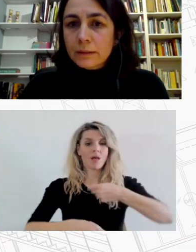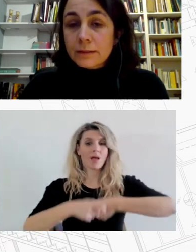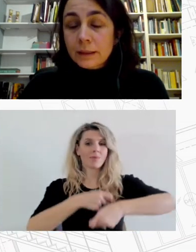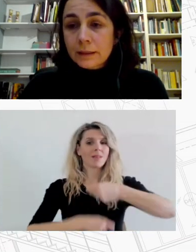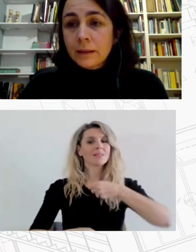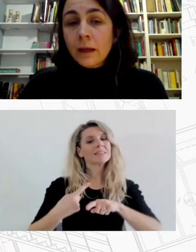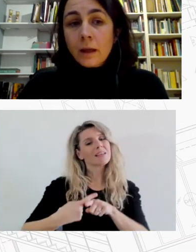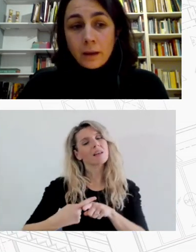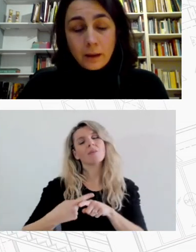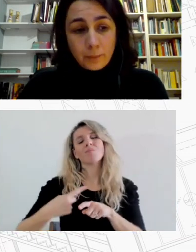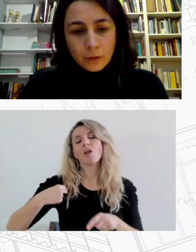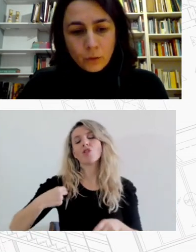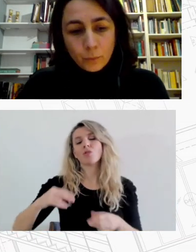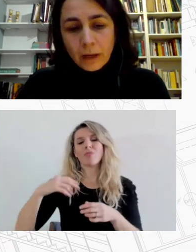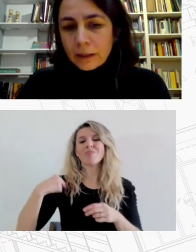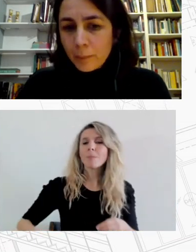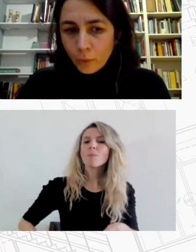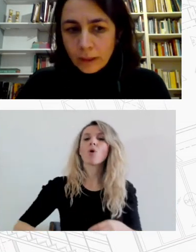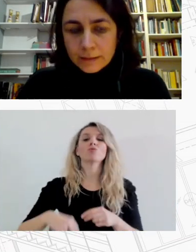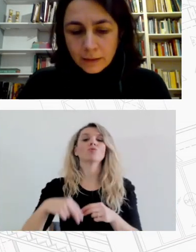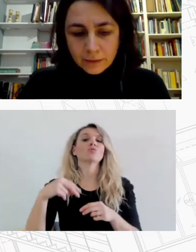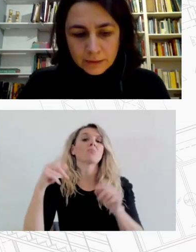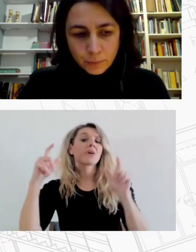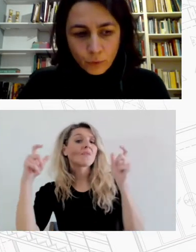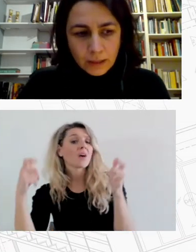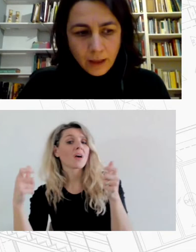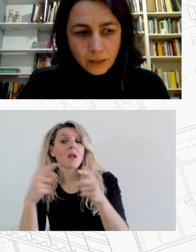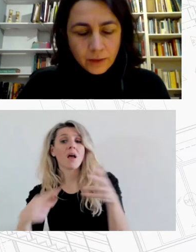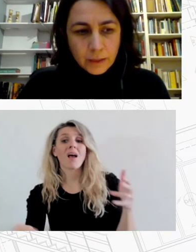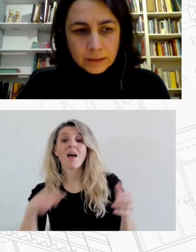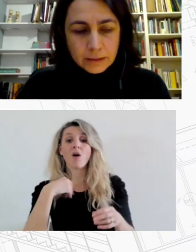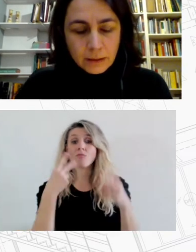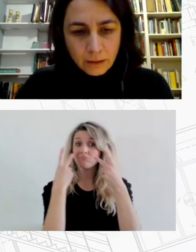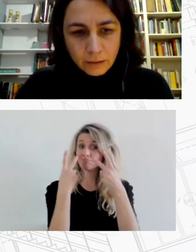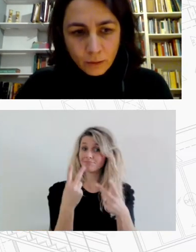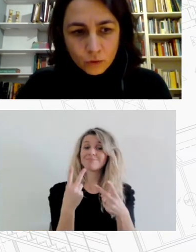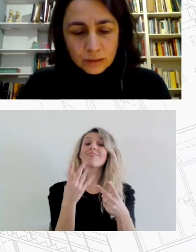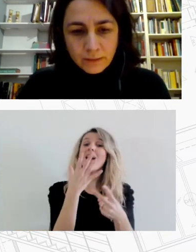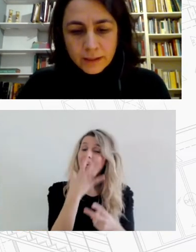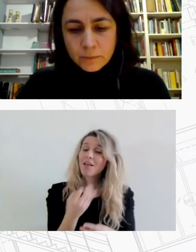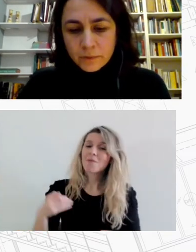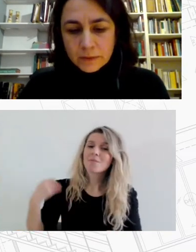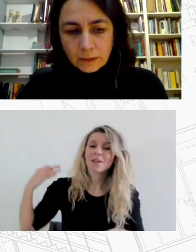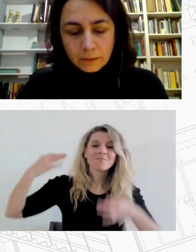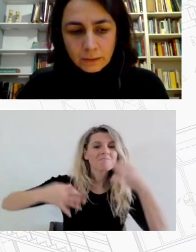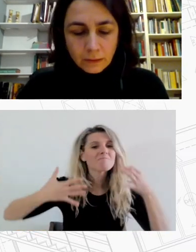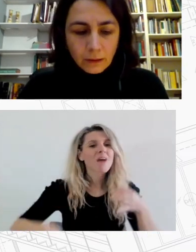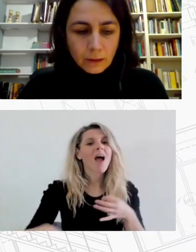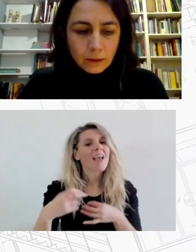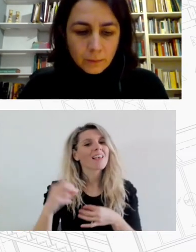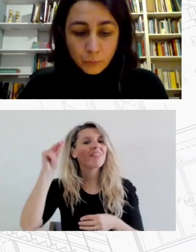αυτοδιοίκησης γιατί παρόλο που χάρηκα πολύ έτσι για αυτές τις πολύ ένθερμες δηλώσεις δέσμευσης